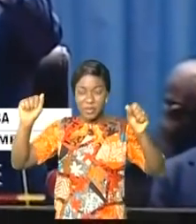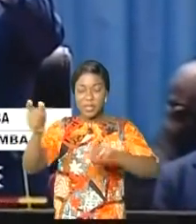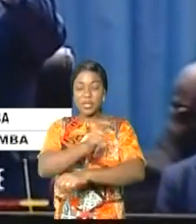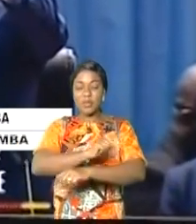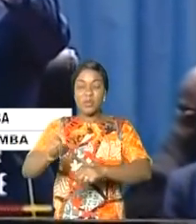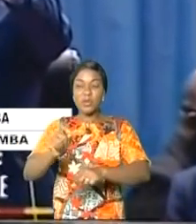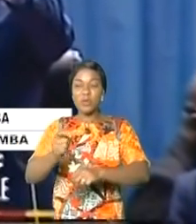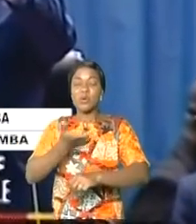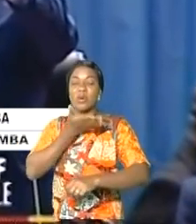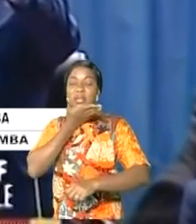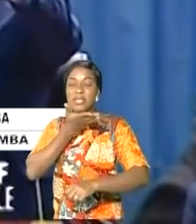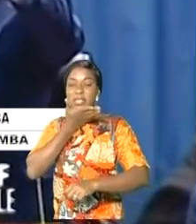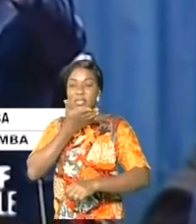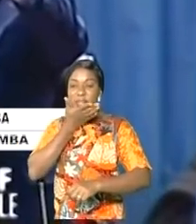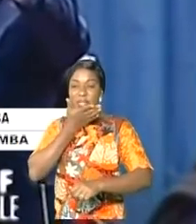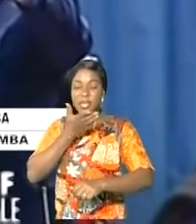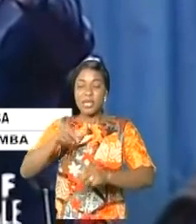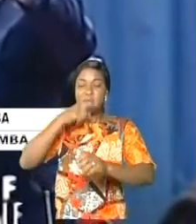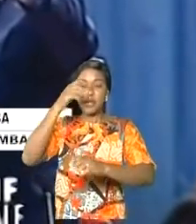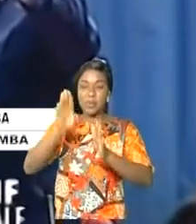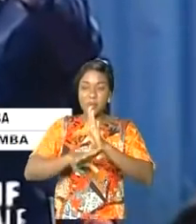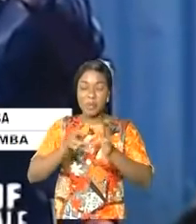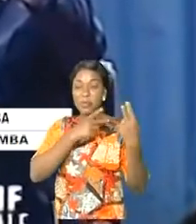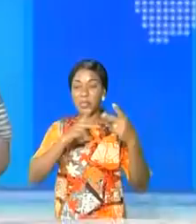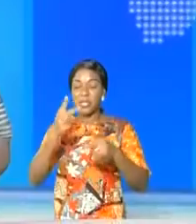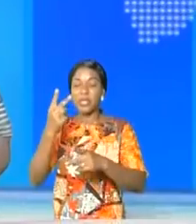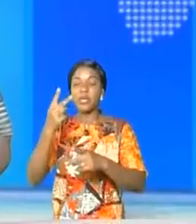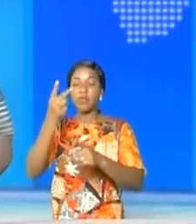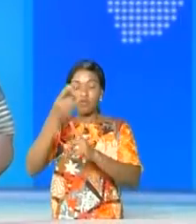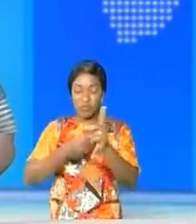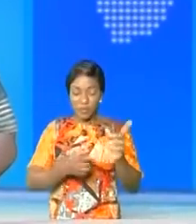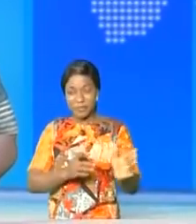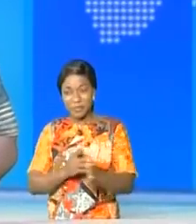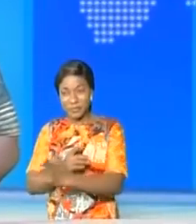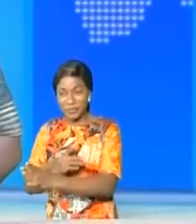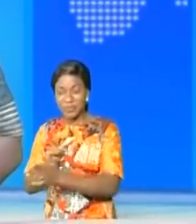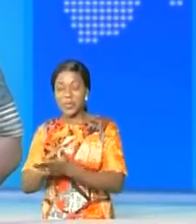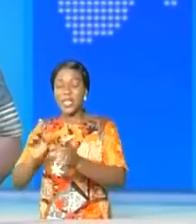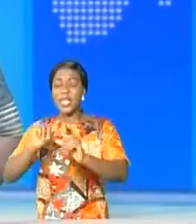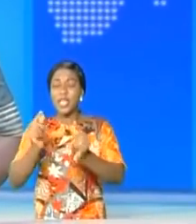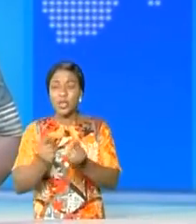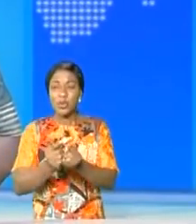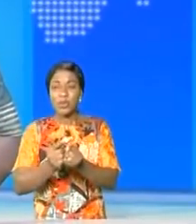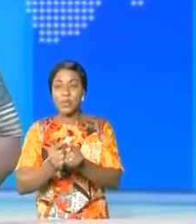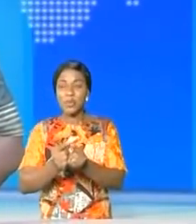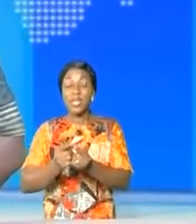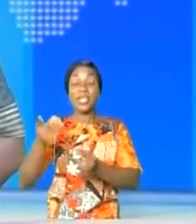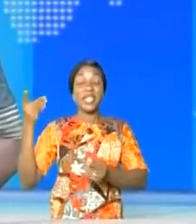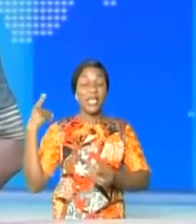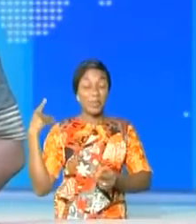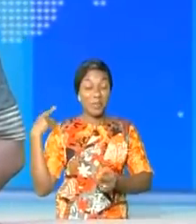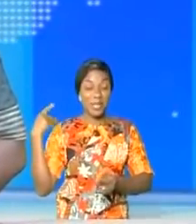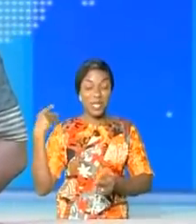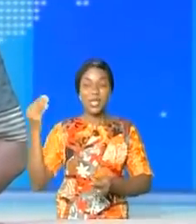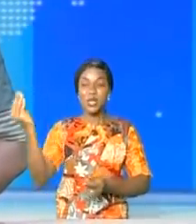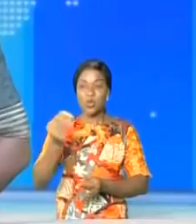d'âge de l'hémicycle national pendant deux mois. Et puis le coquiste des élus de Congo salue l'élection de